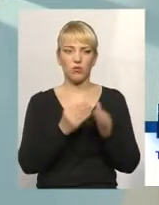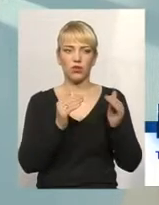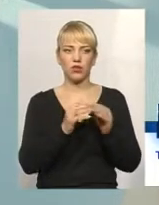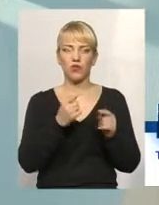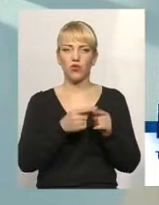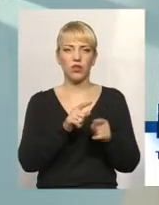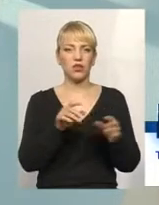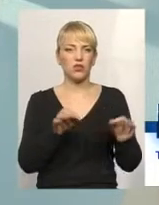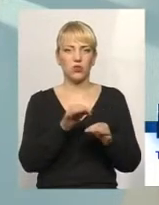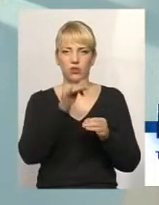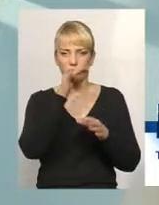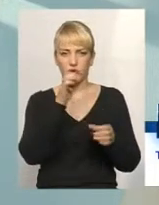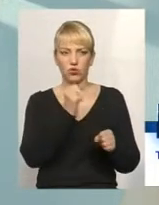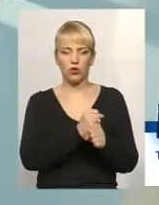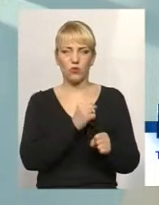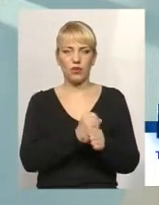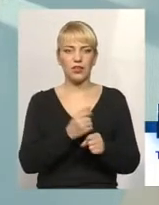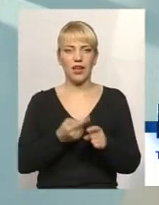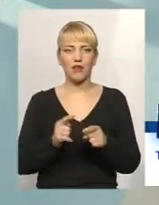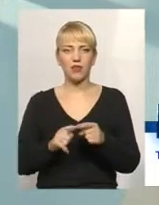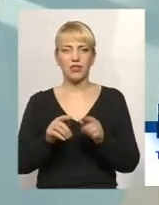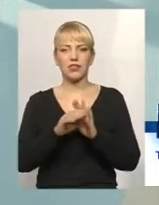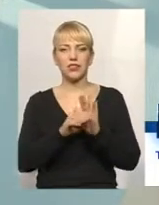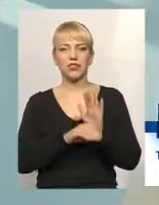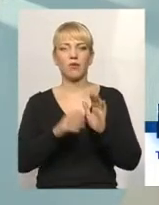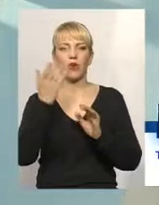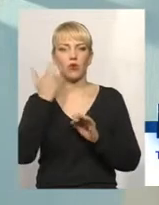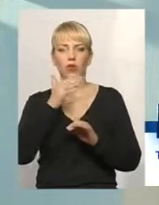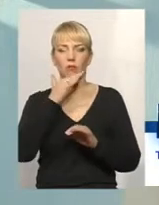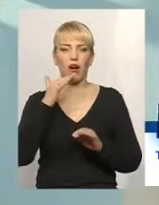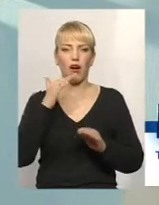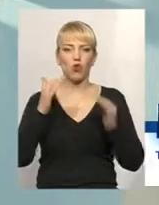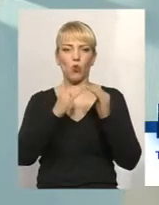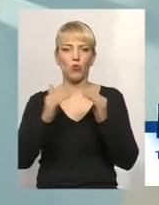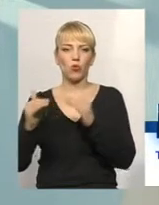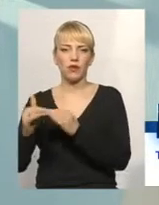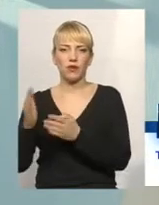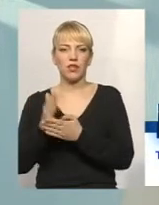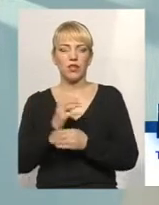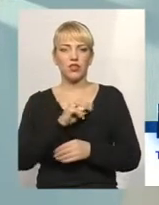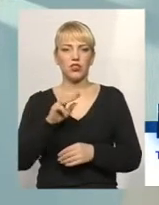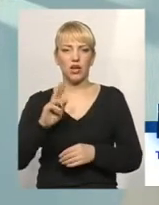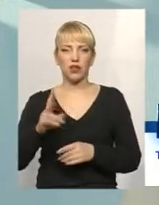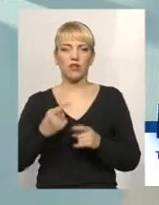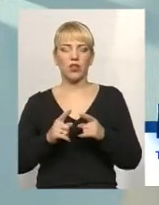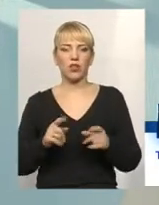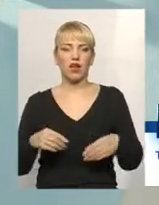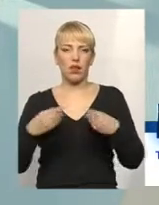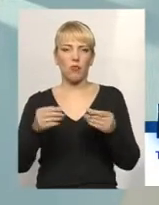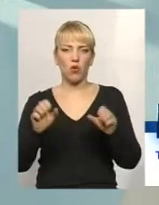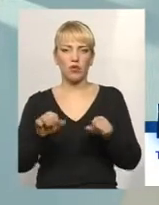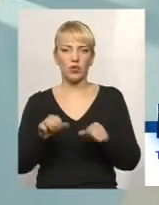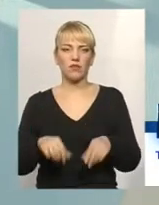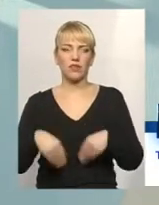вони абсолютно нічого не зможуть зробити. А ця система, коли багато будинків і є ЖЕК, вона дає можливість давати